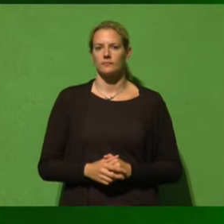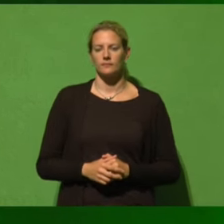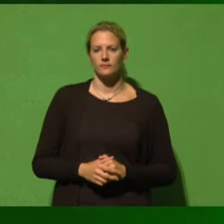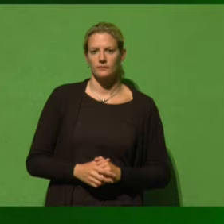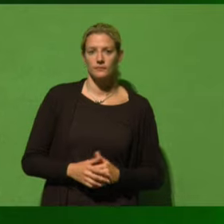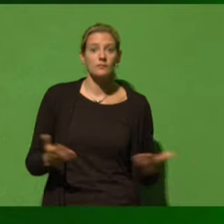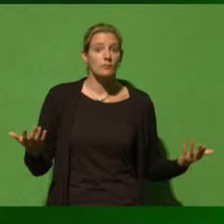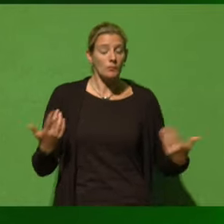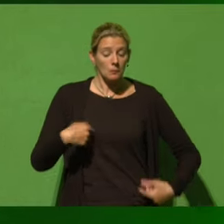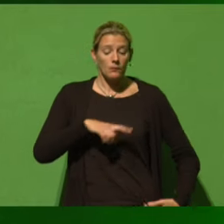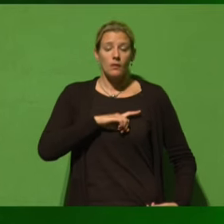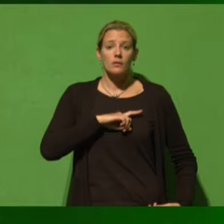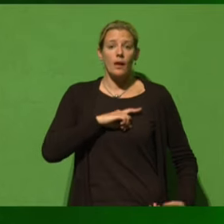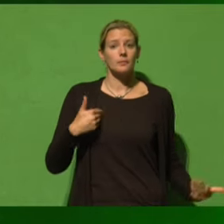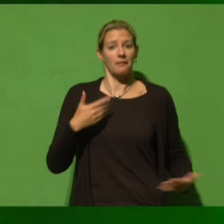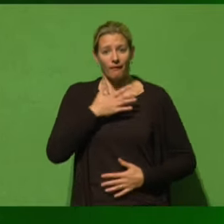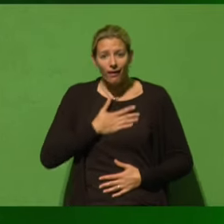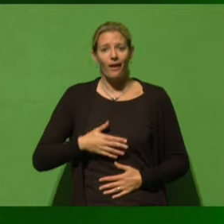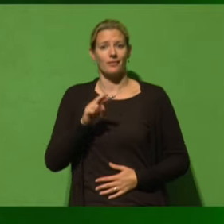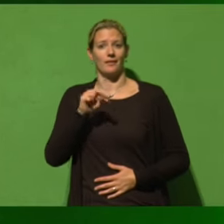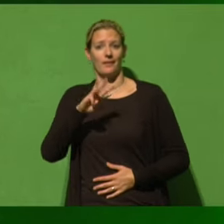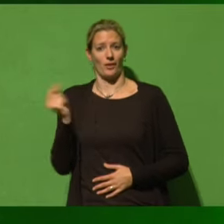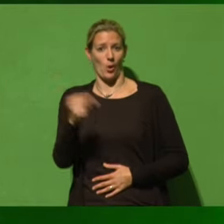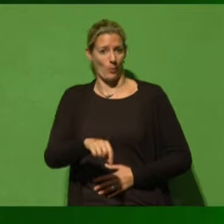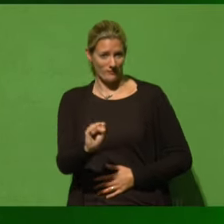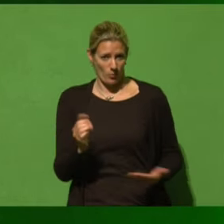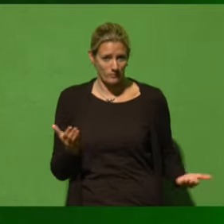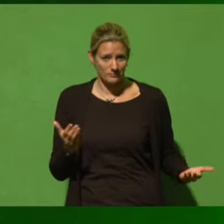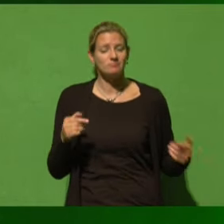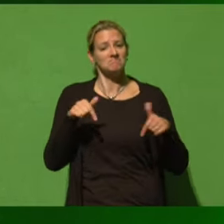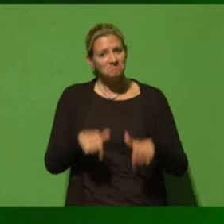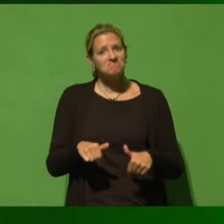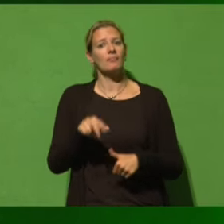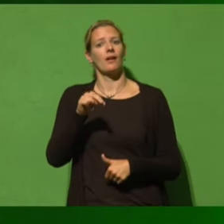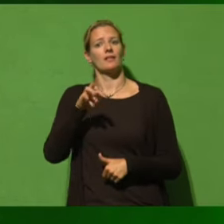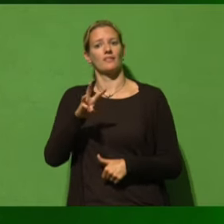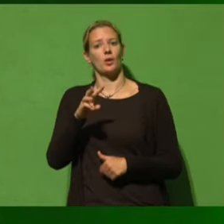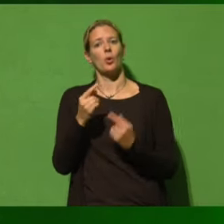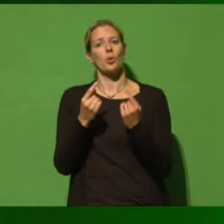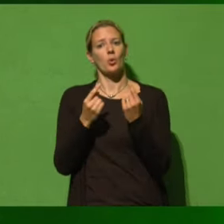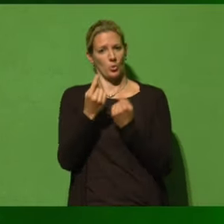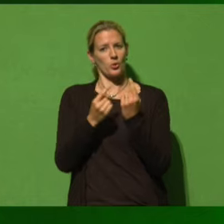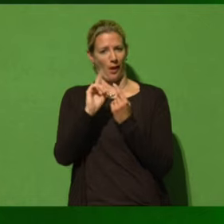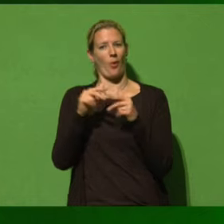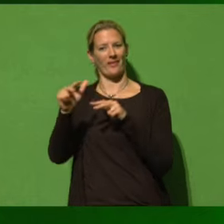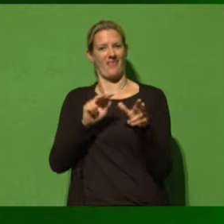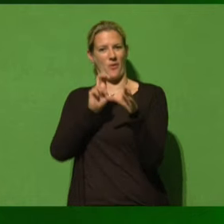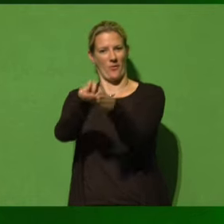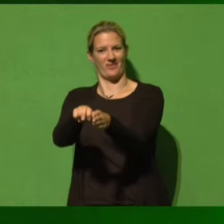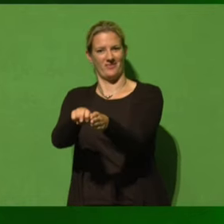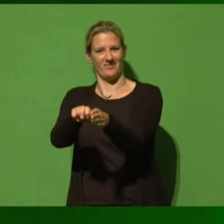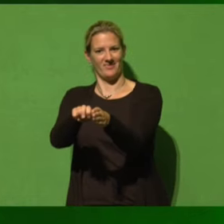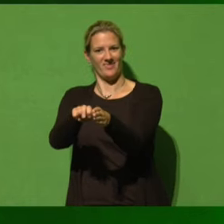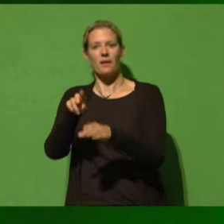Und ich bin auch deshalb so gerne nach NRW gekommen, weil in NRW die Grünen mitregieren und auf die realen Probleme der Welt mit